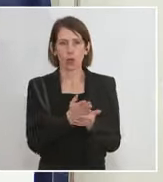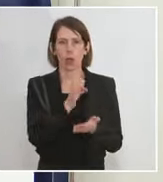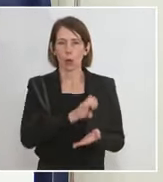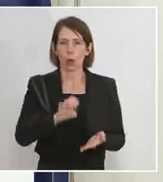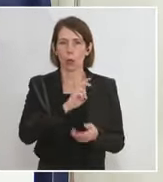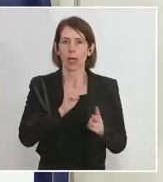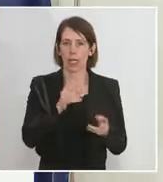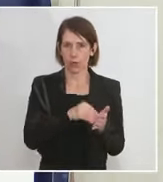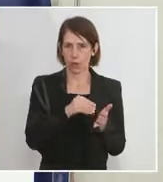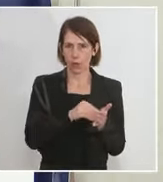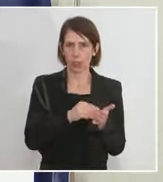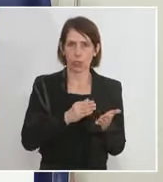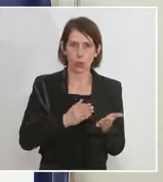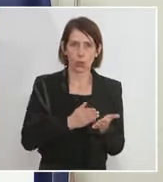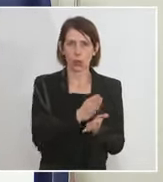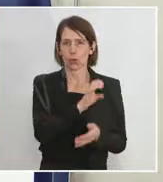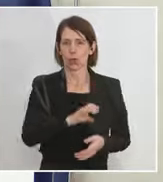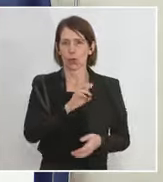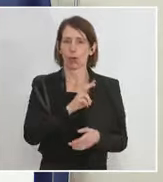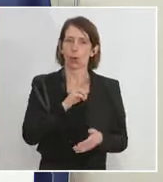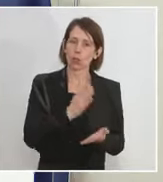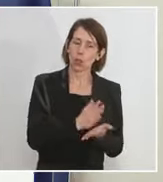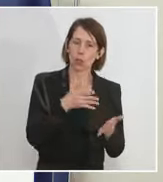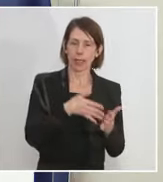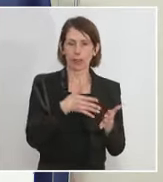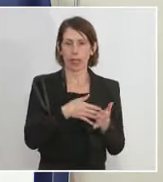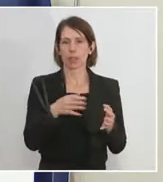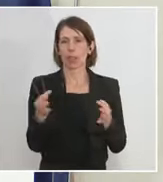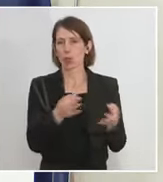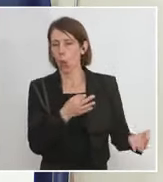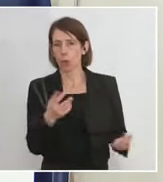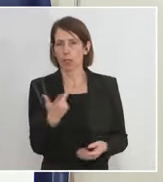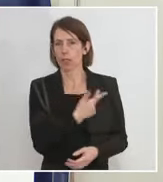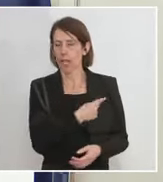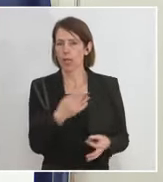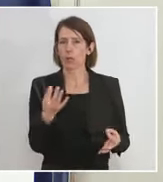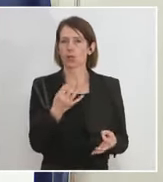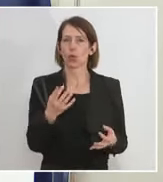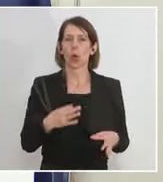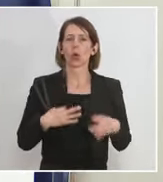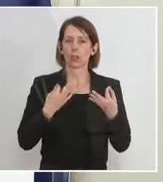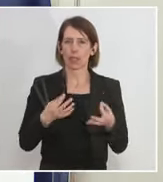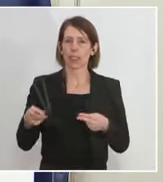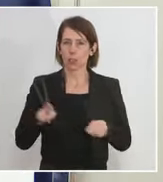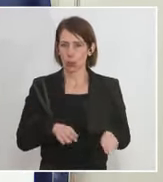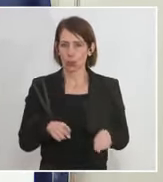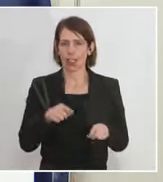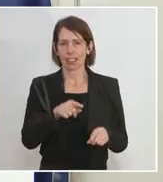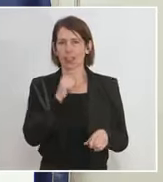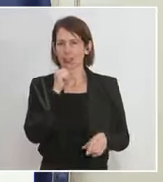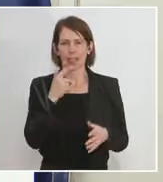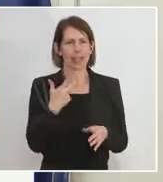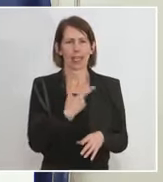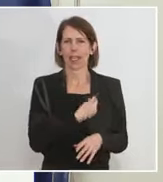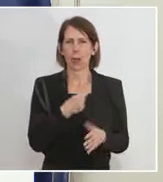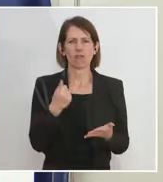jemand geimpft, genesen oder getestet ist, mit allen Freiheiten sich zu bewegen. Das ist dann auch kein Impfpass, das ist dann auch keine